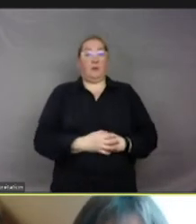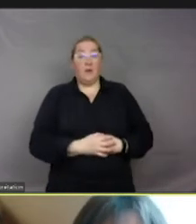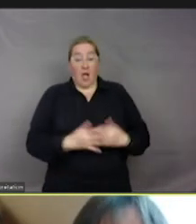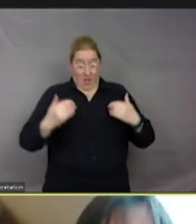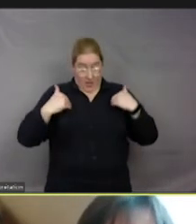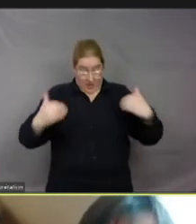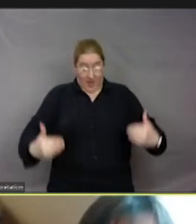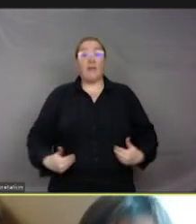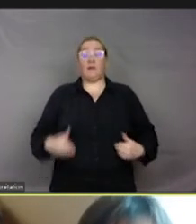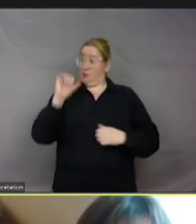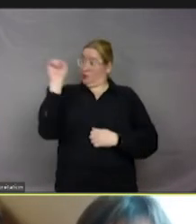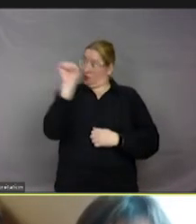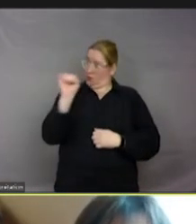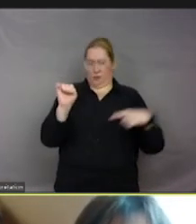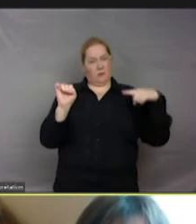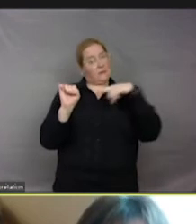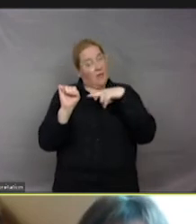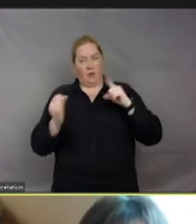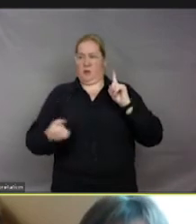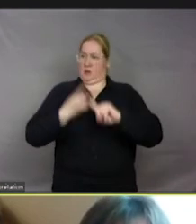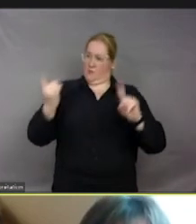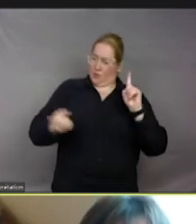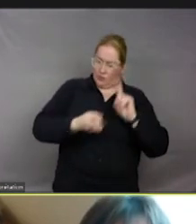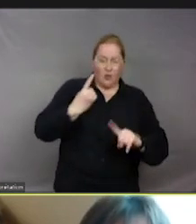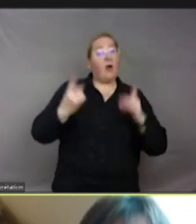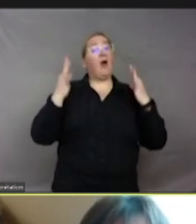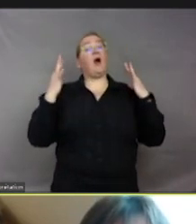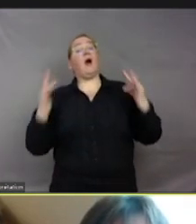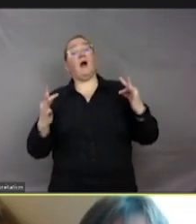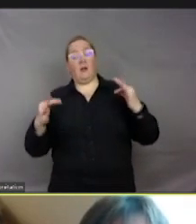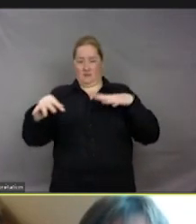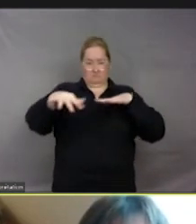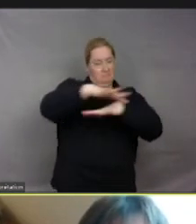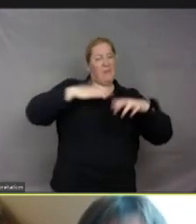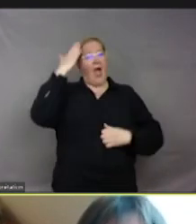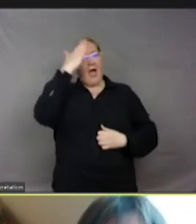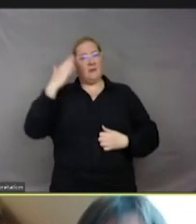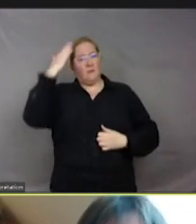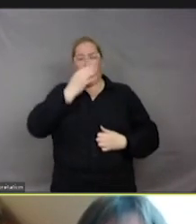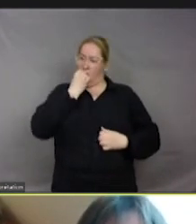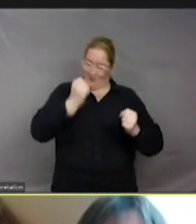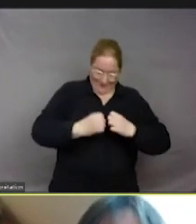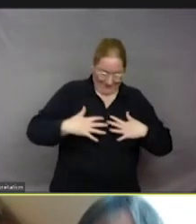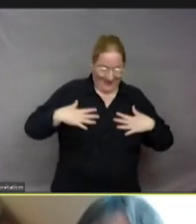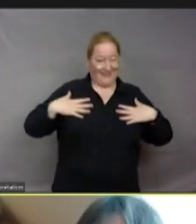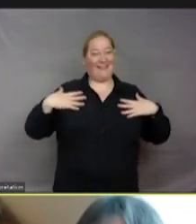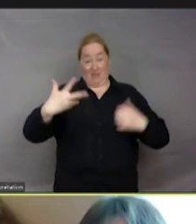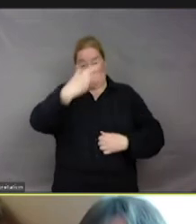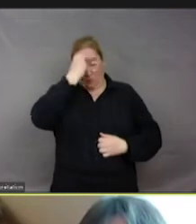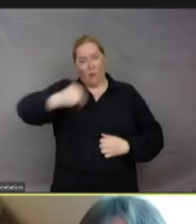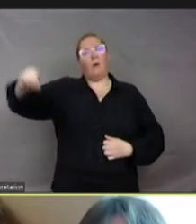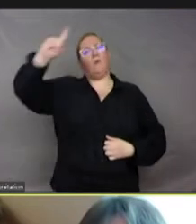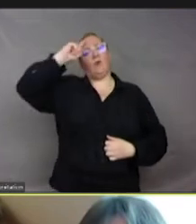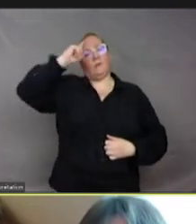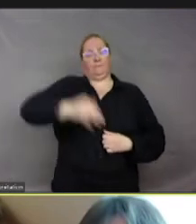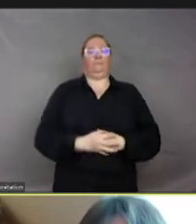pour le bien-être animal, bien évidemment. Pourquoi ? Parce qu'on